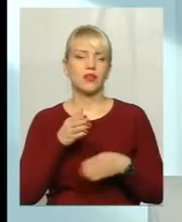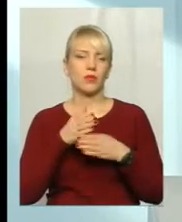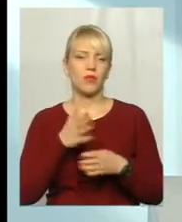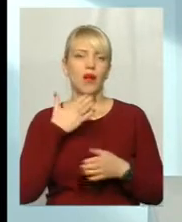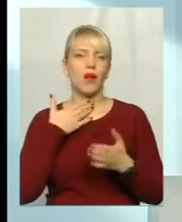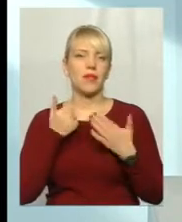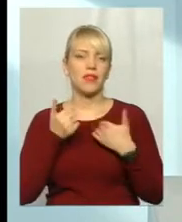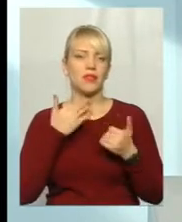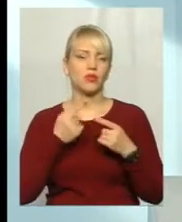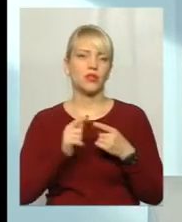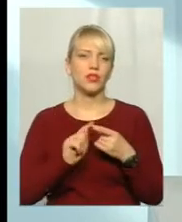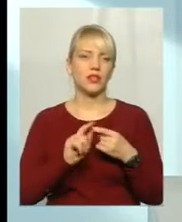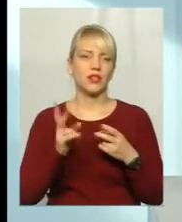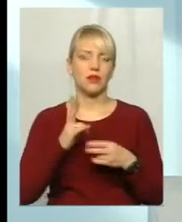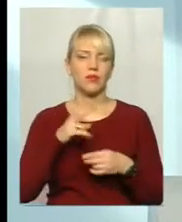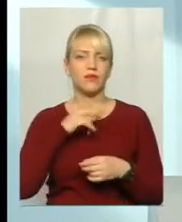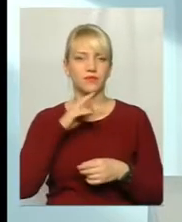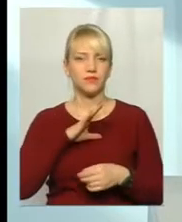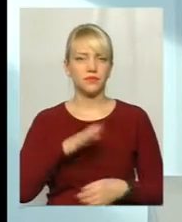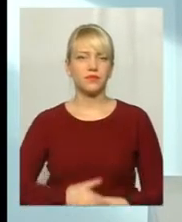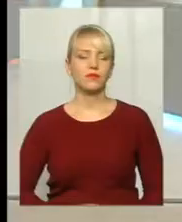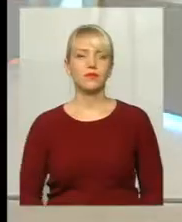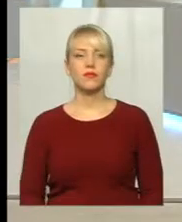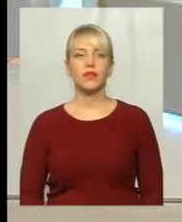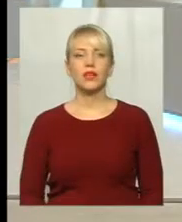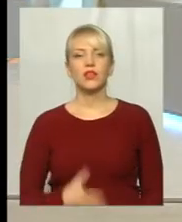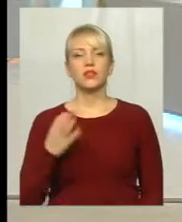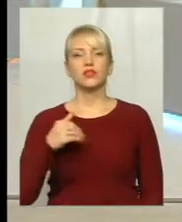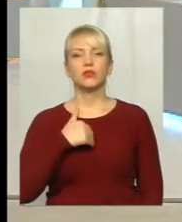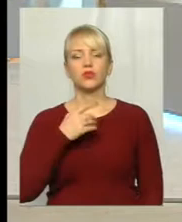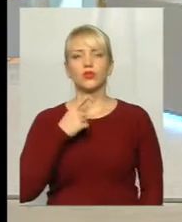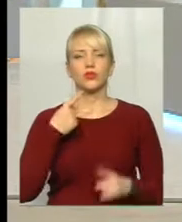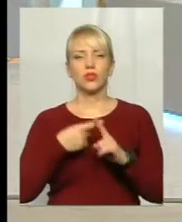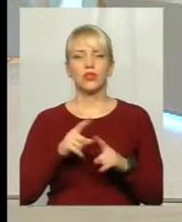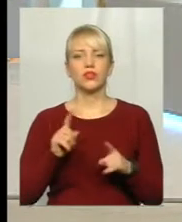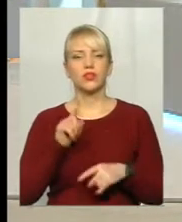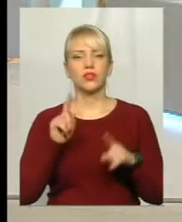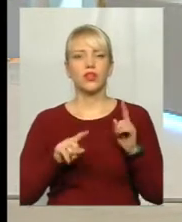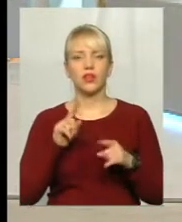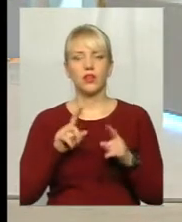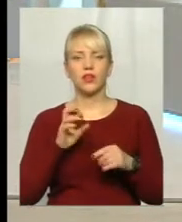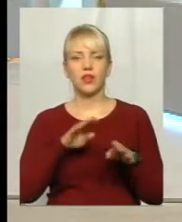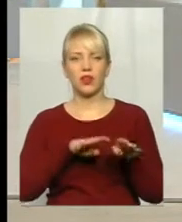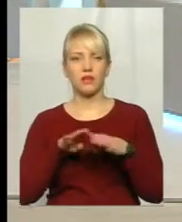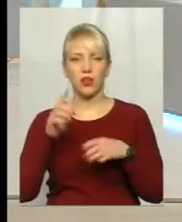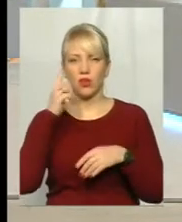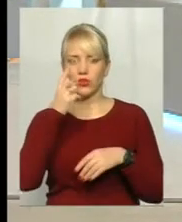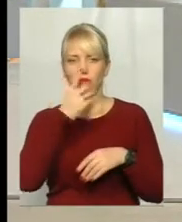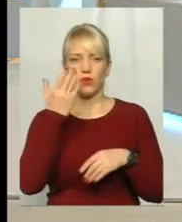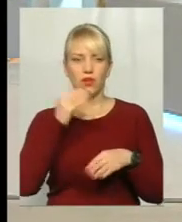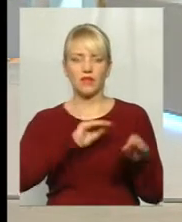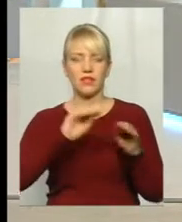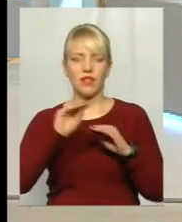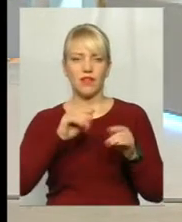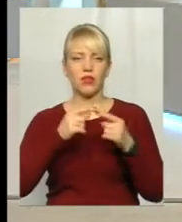можна на це зважати. Я хочу додати, що деколи на рівні очей, коли виставляють товар той,